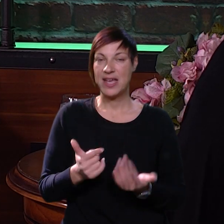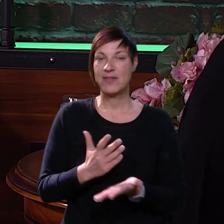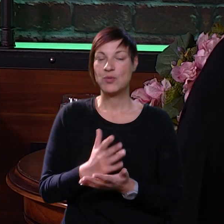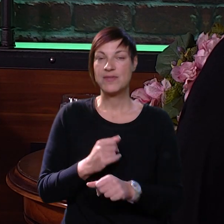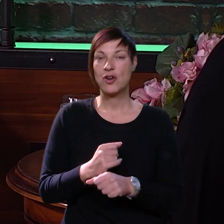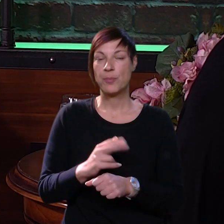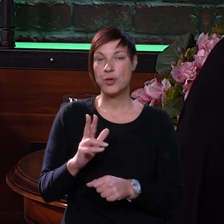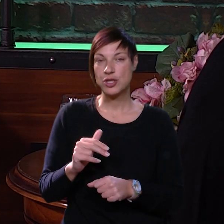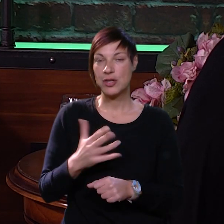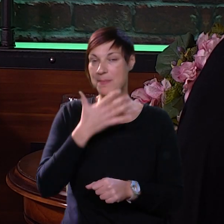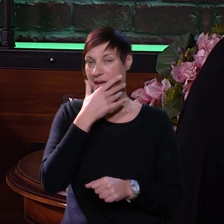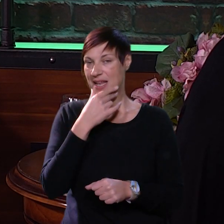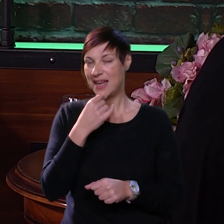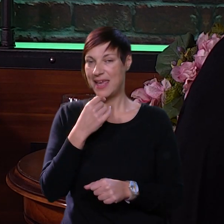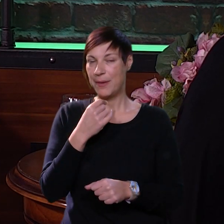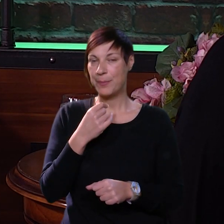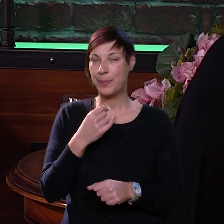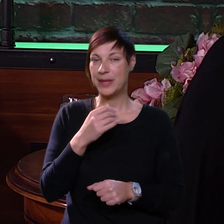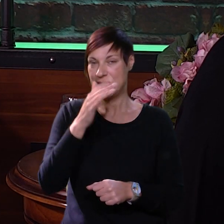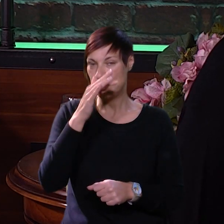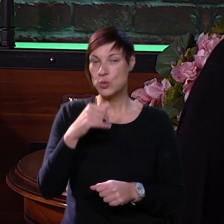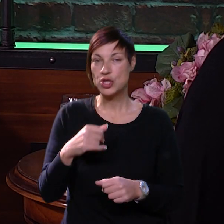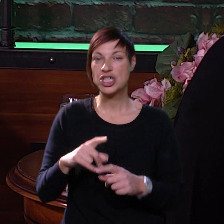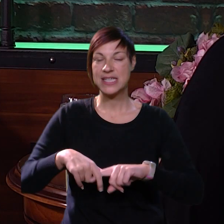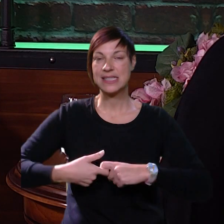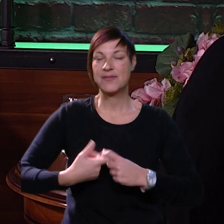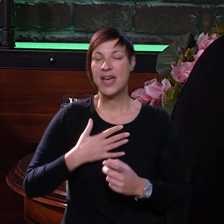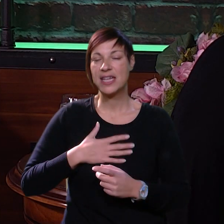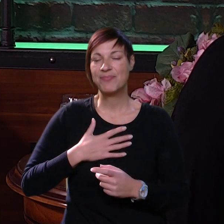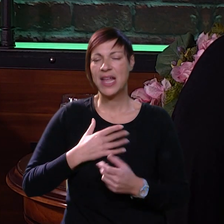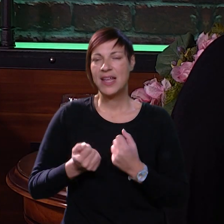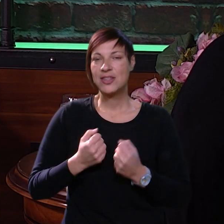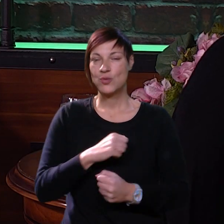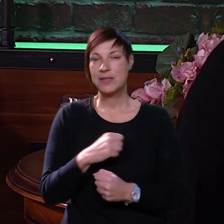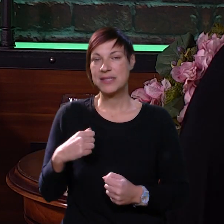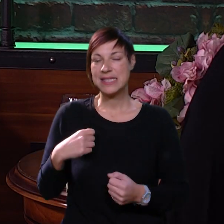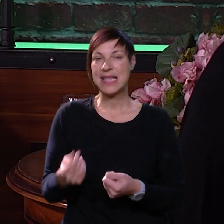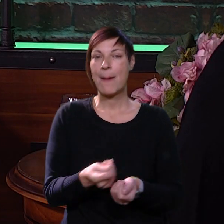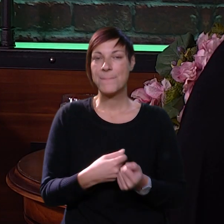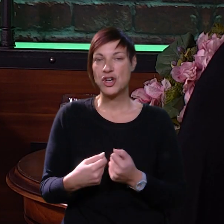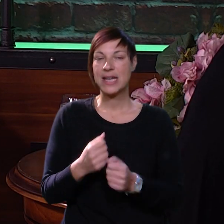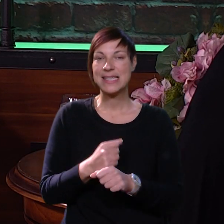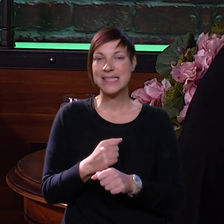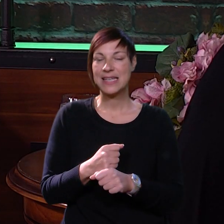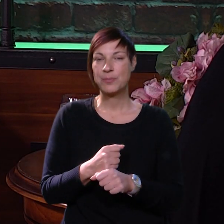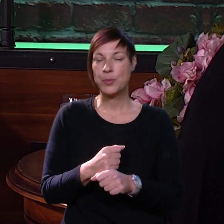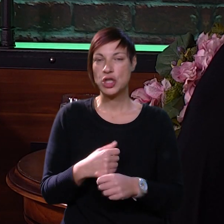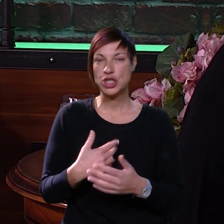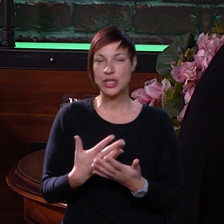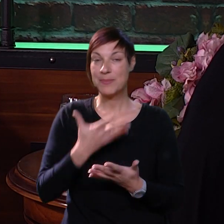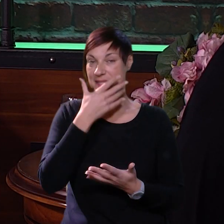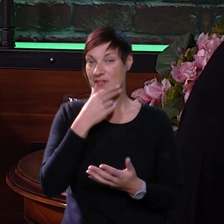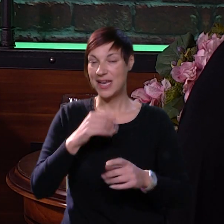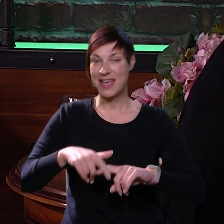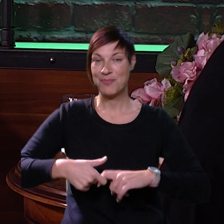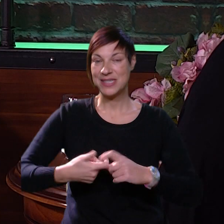Naravno, u svakom poslu ima i lijepih i ružnih stvari. Trudim se nekako sama si organizirati posao da mi se